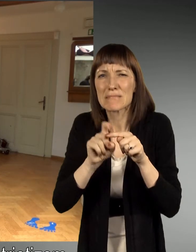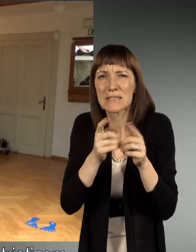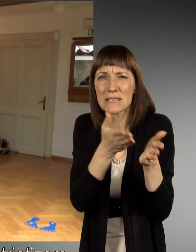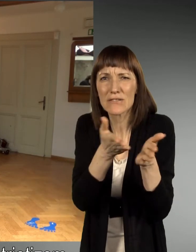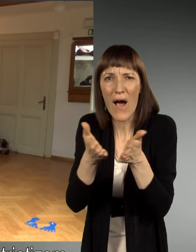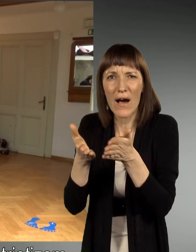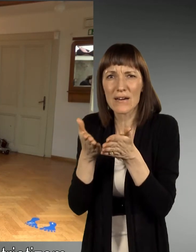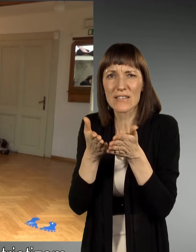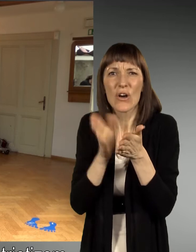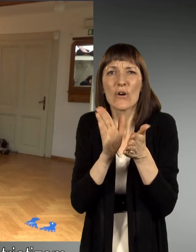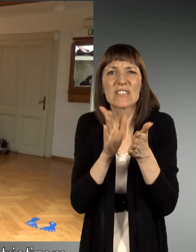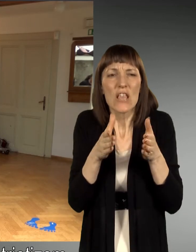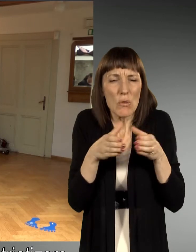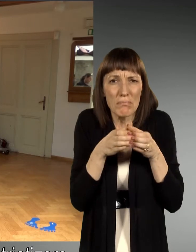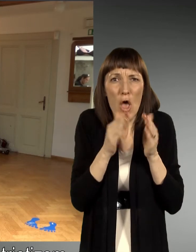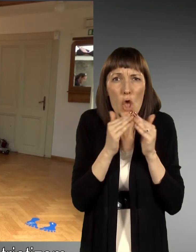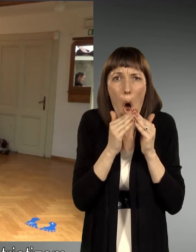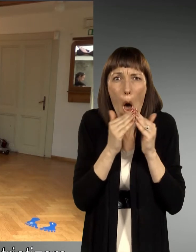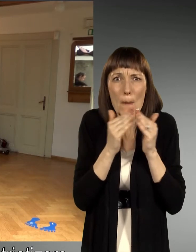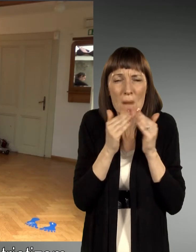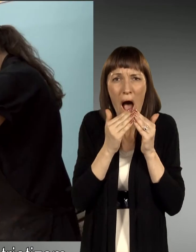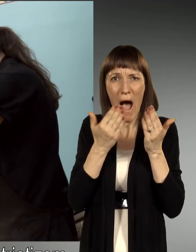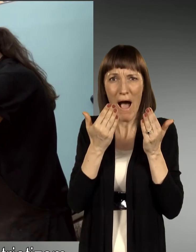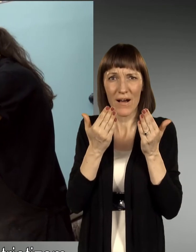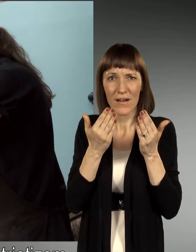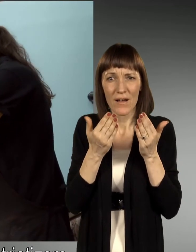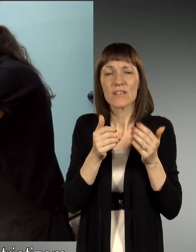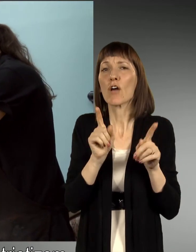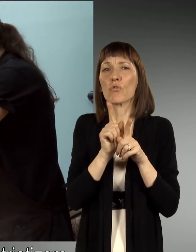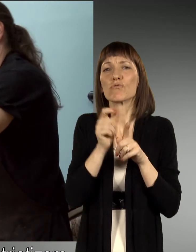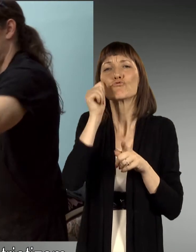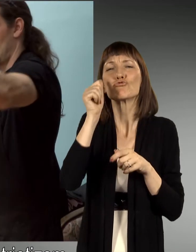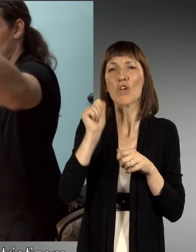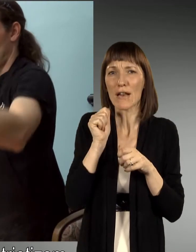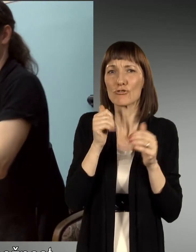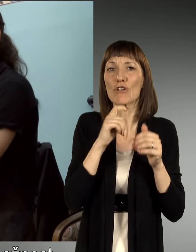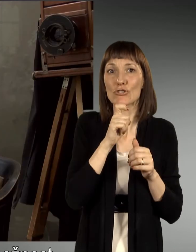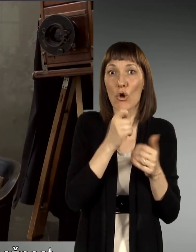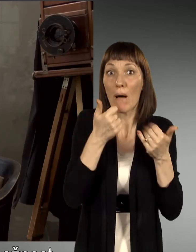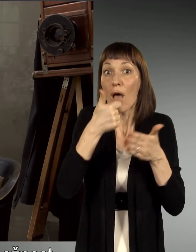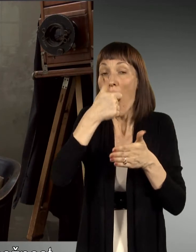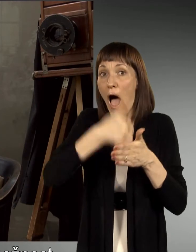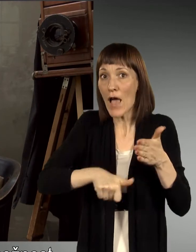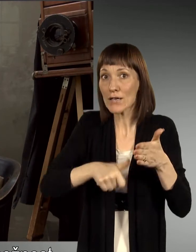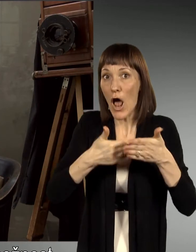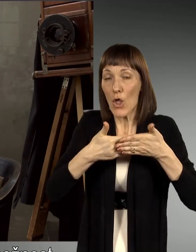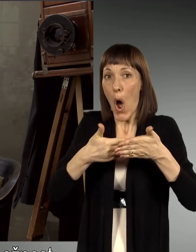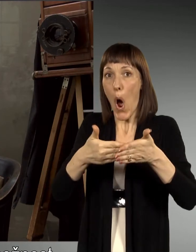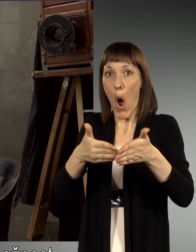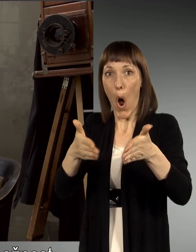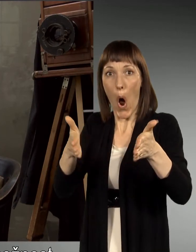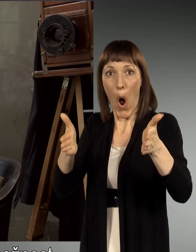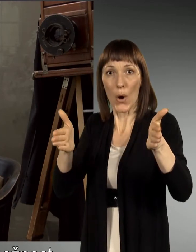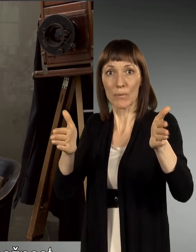vse te lokal patriotizem in nekako postov, učenešna zgodba in se kar na enkrat imaš